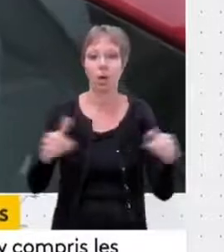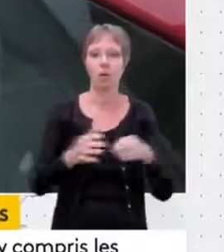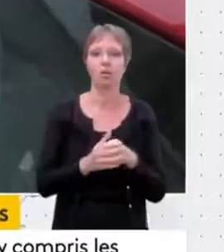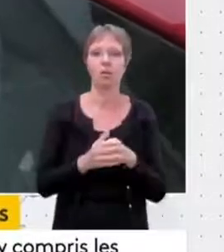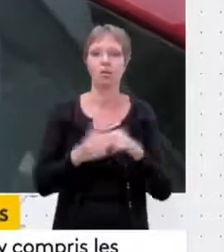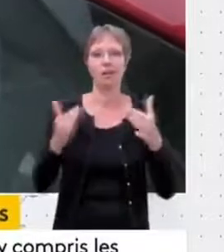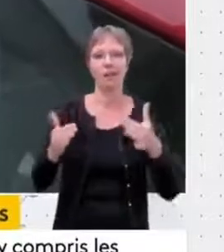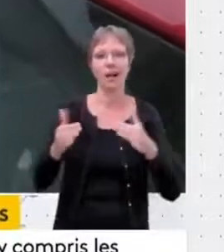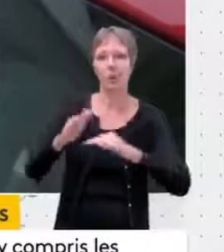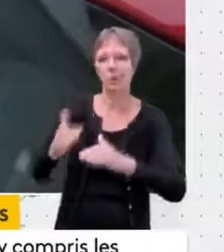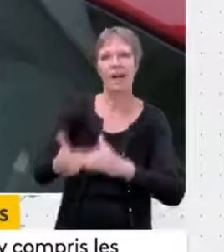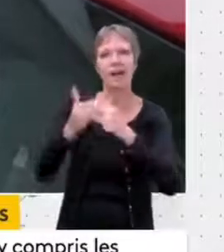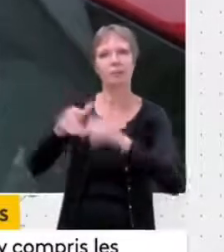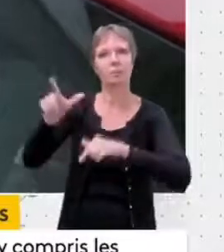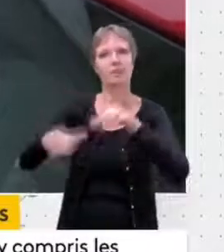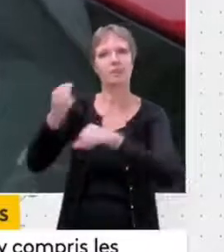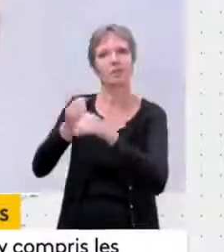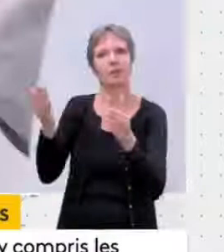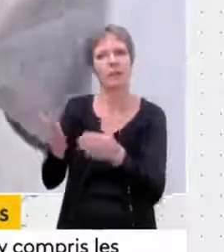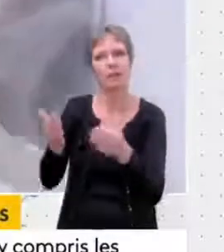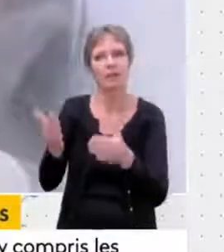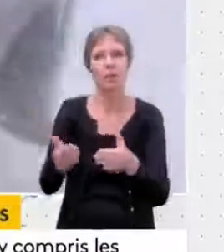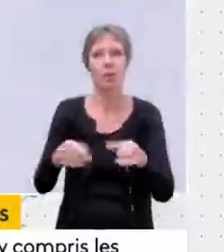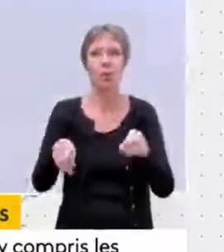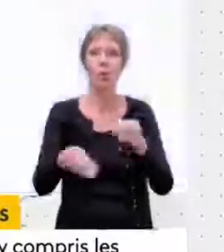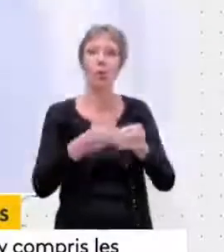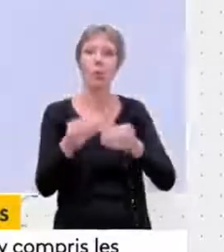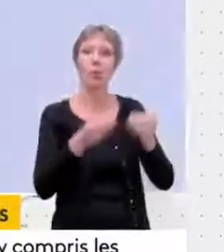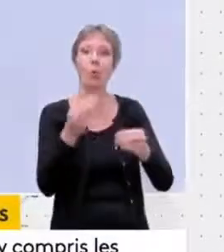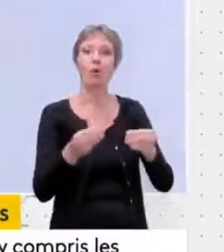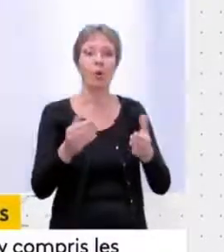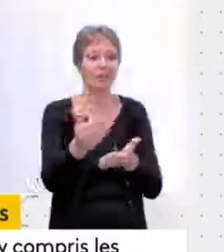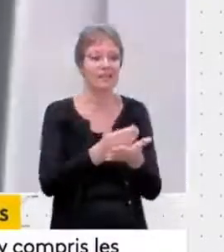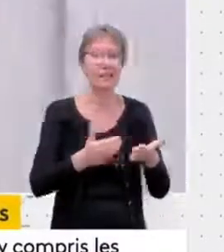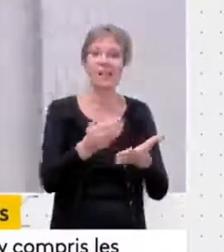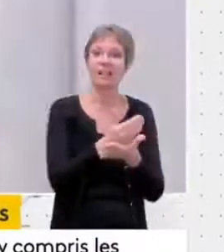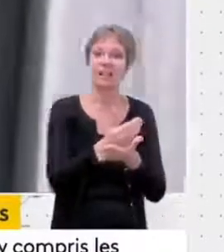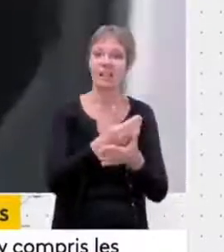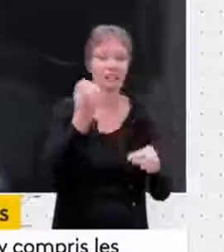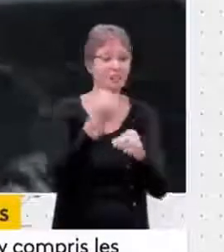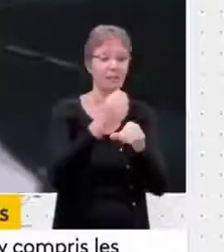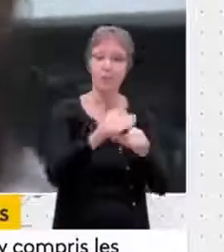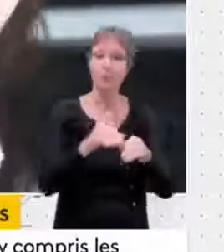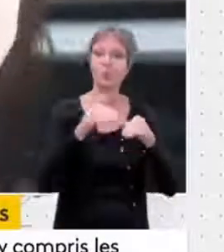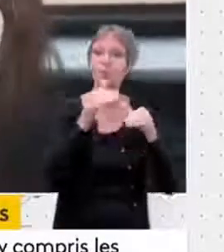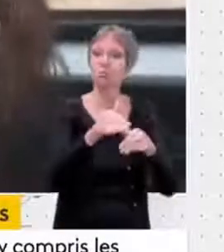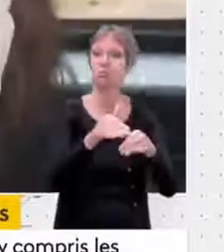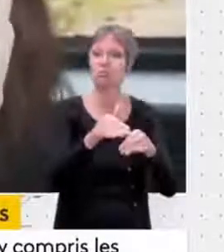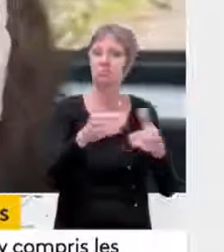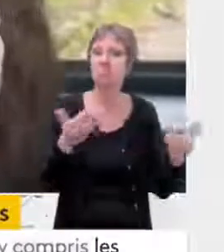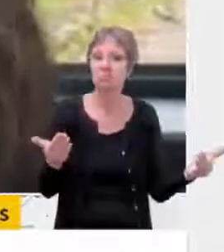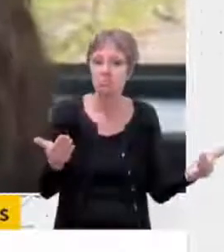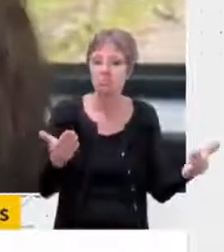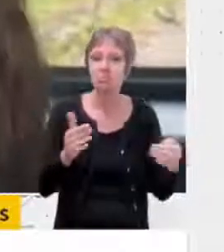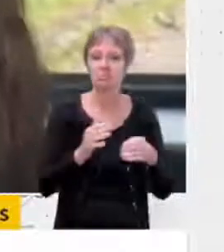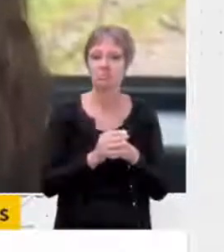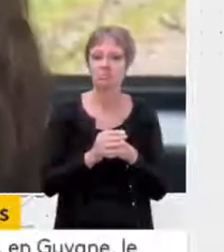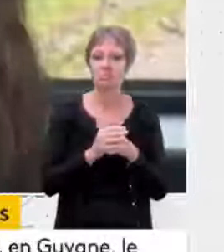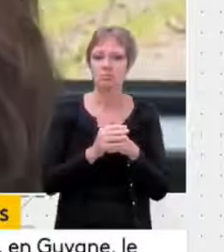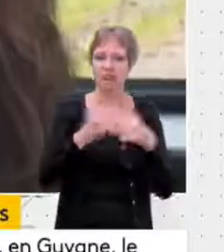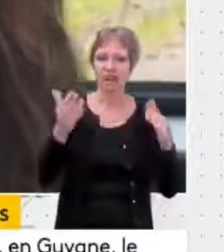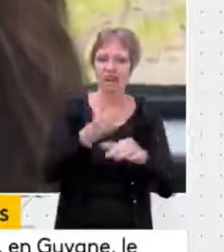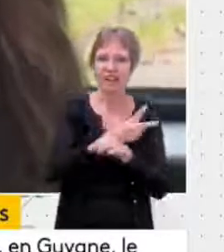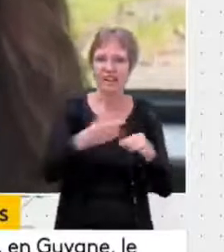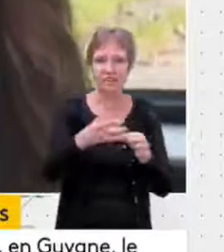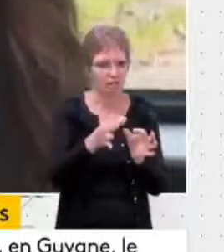aux soignants et aux soignantes, mais aux salariés, par exemple, qui sont aujourd'hui sur le terrain, qui risquent aujourd'hui la